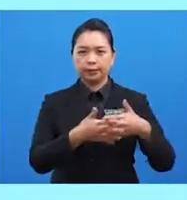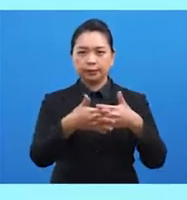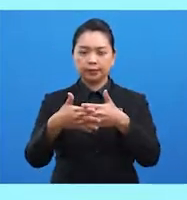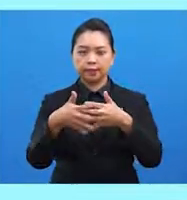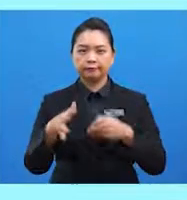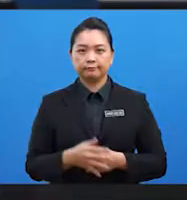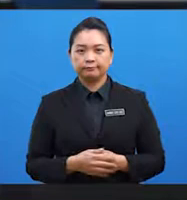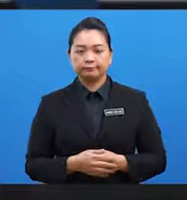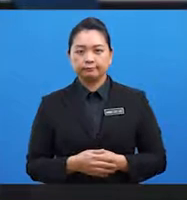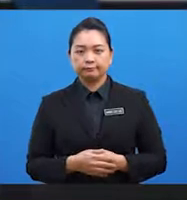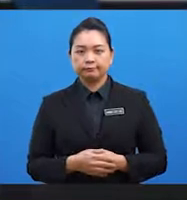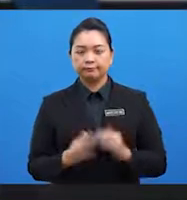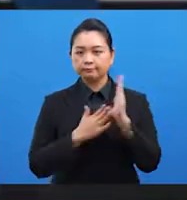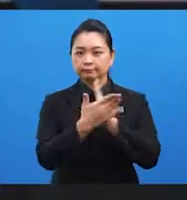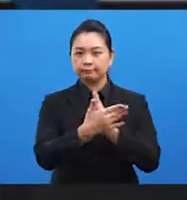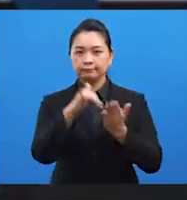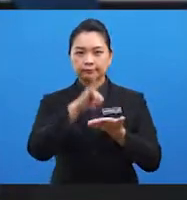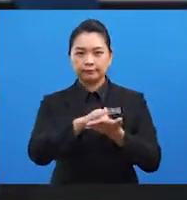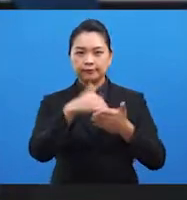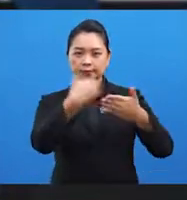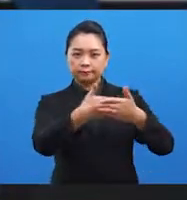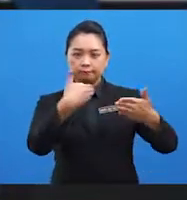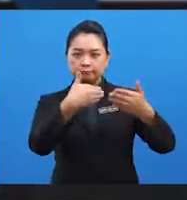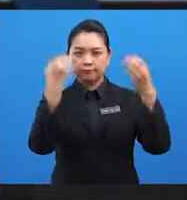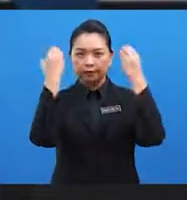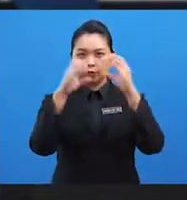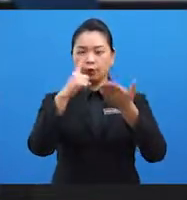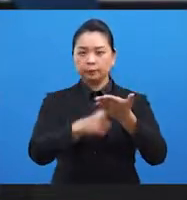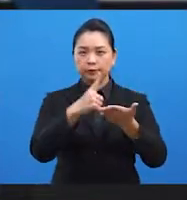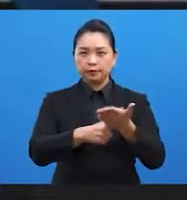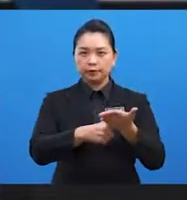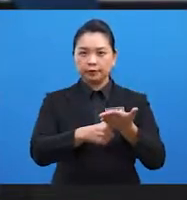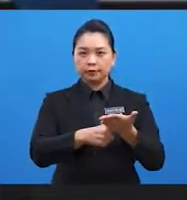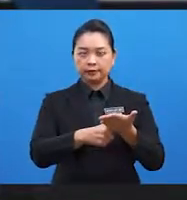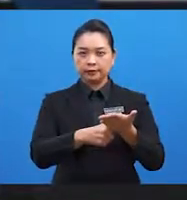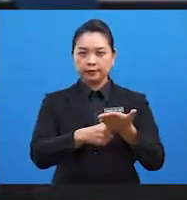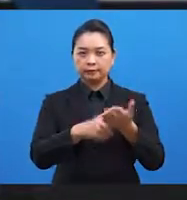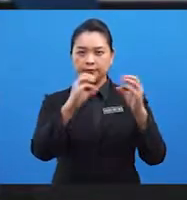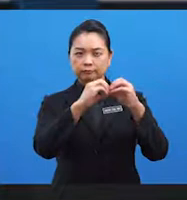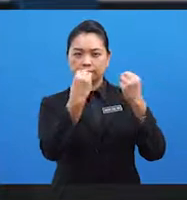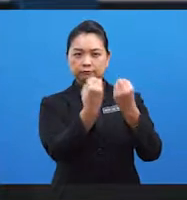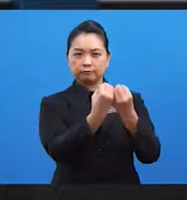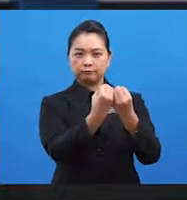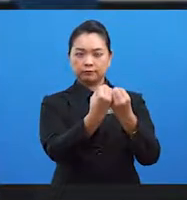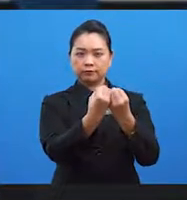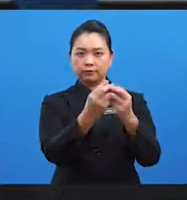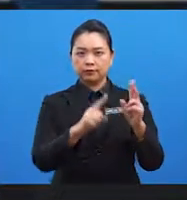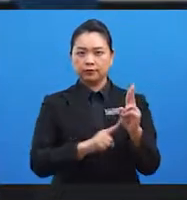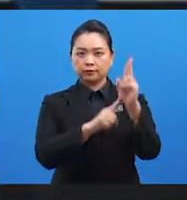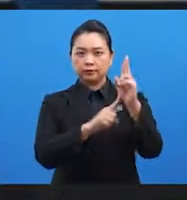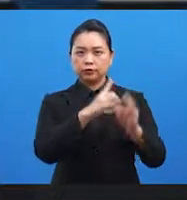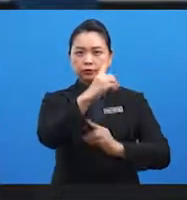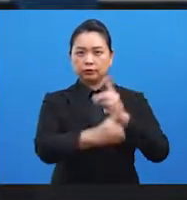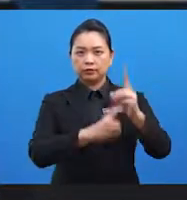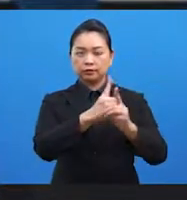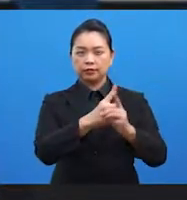Oleh itu, sebelum cikgu membincangkan Pertubuhan-Pertubuhan Utama Dunia,